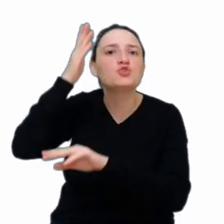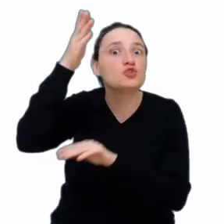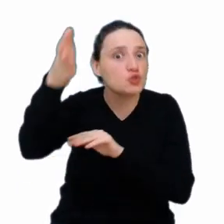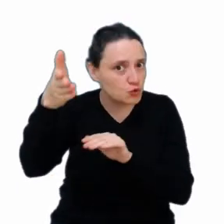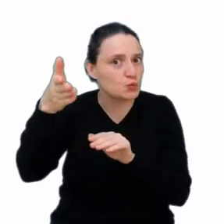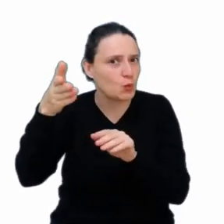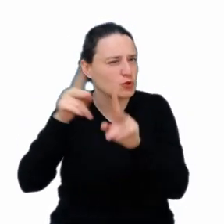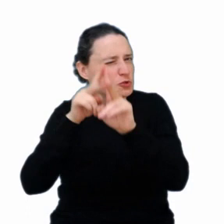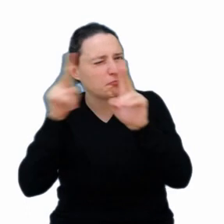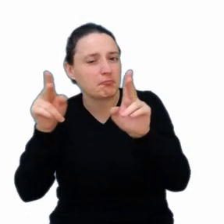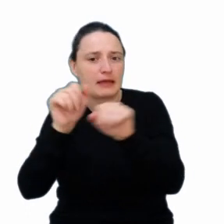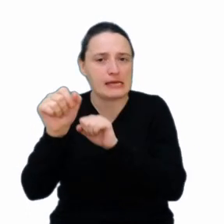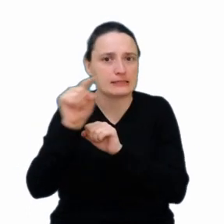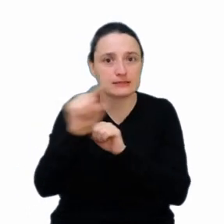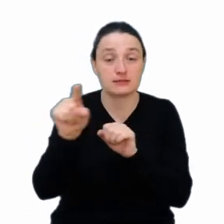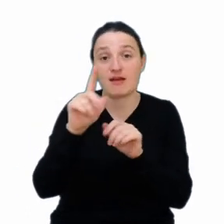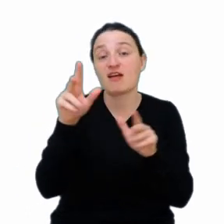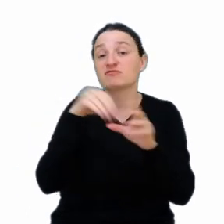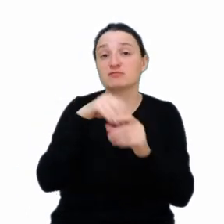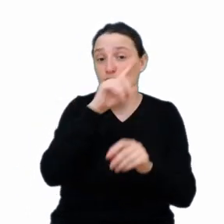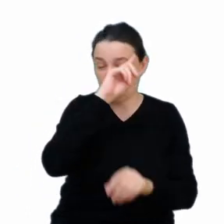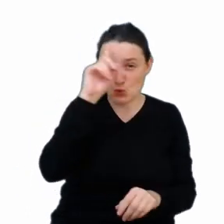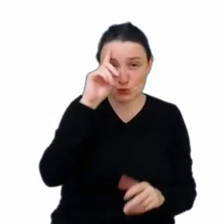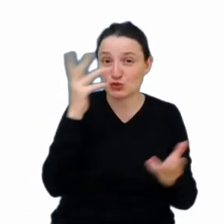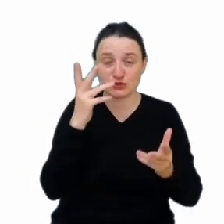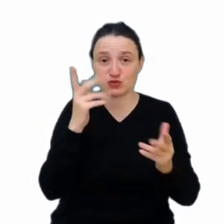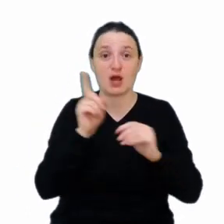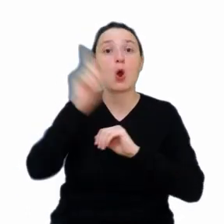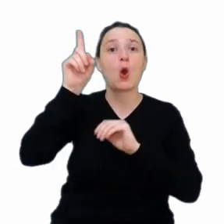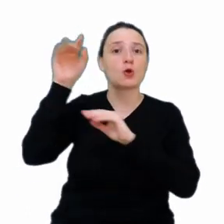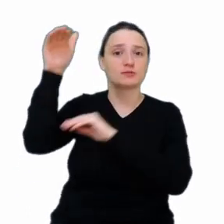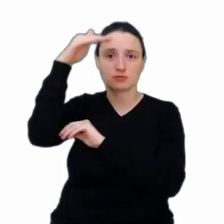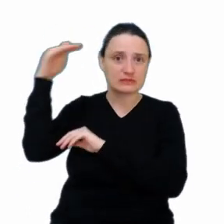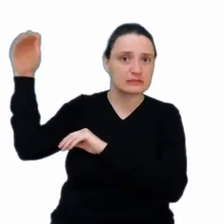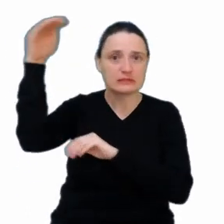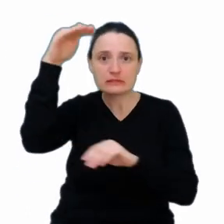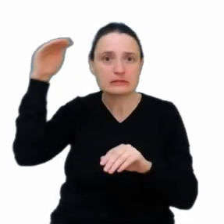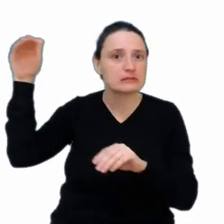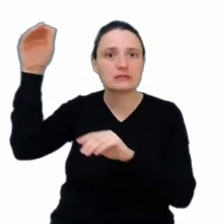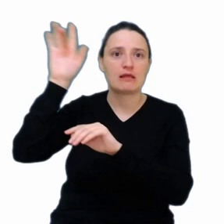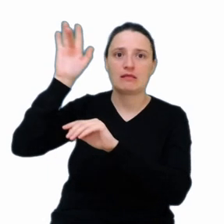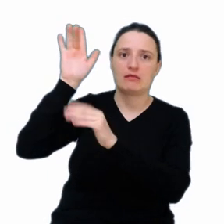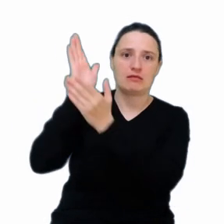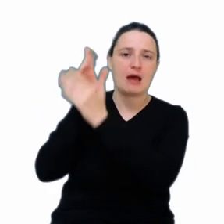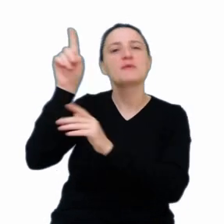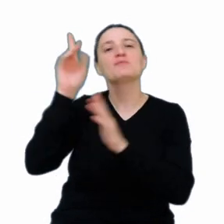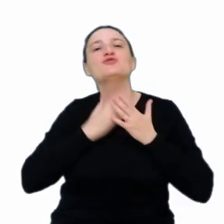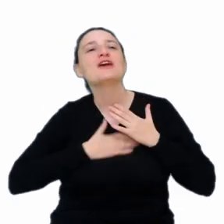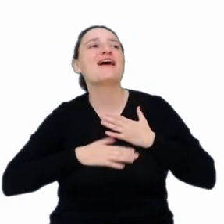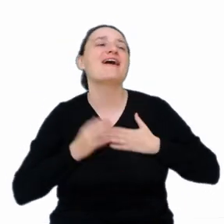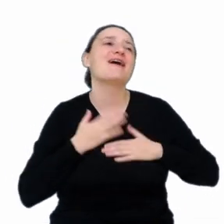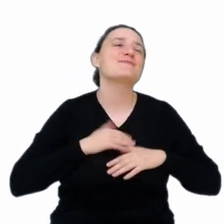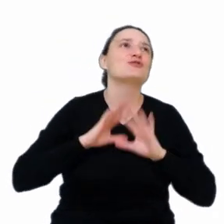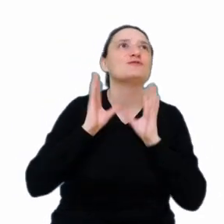którym ludzie żyją na statku kosmicznym i w zasadzie ich życie ograniczone jest do samych przyjemności. Wszystkie